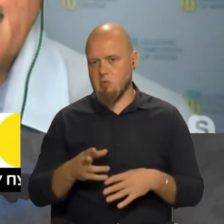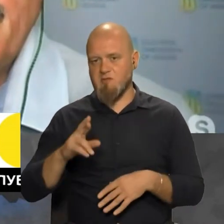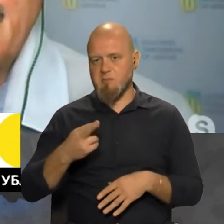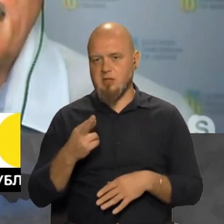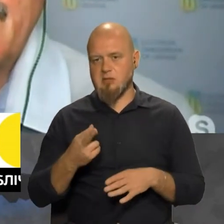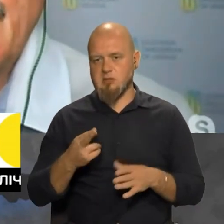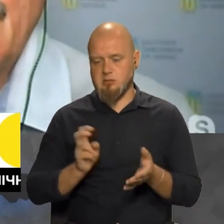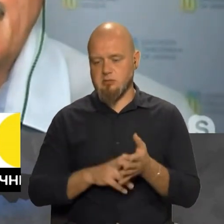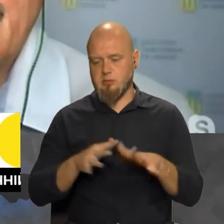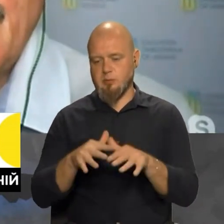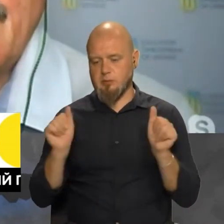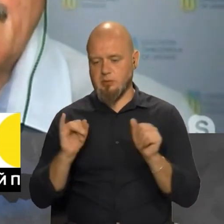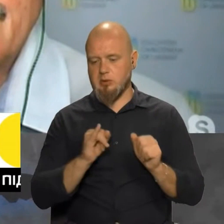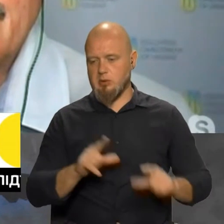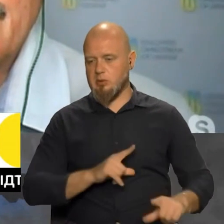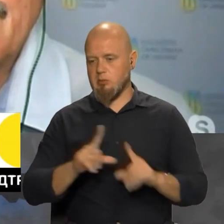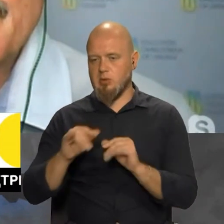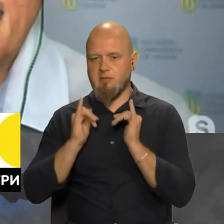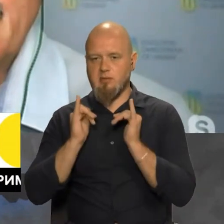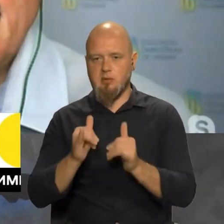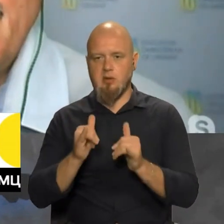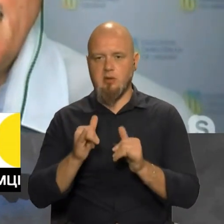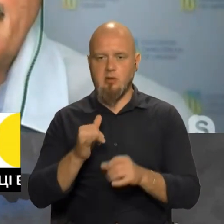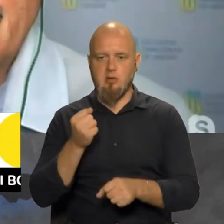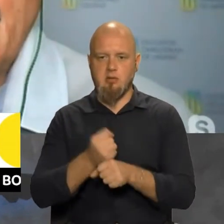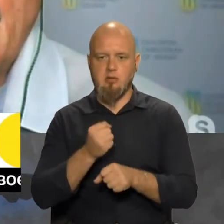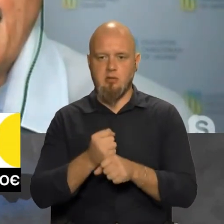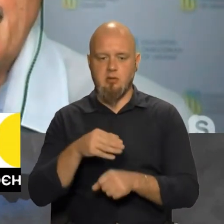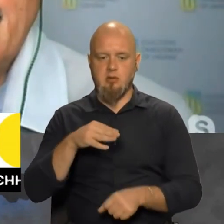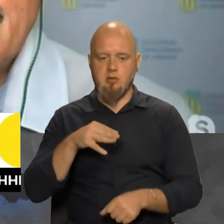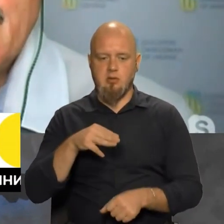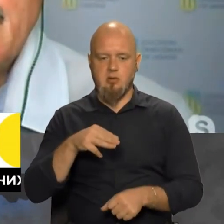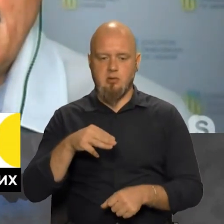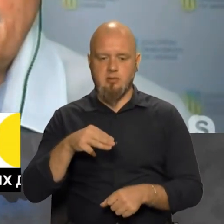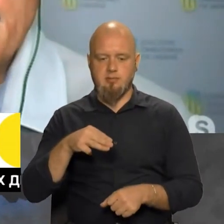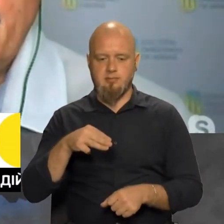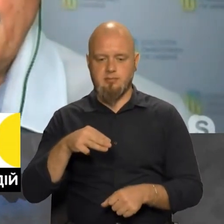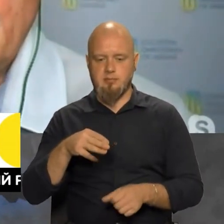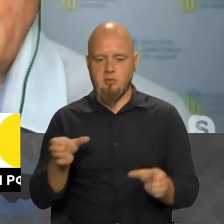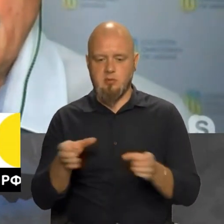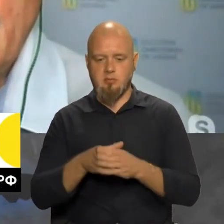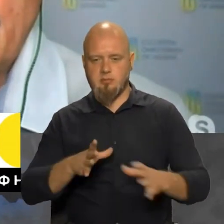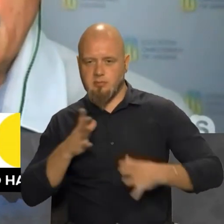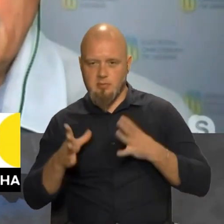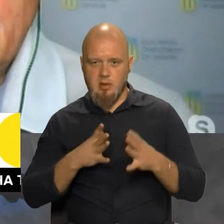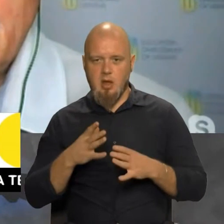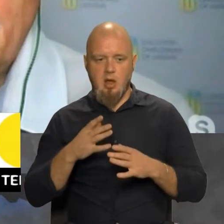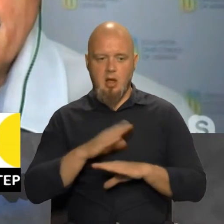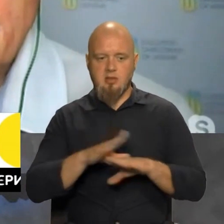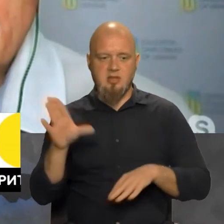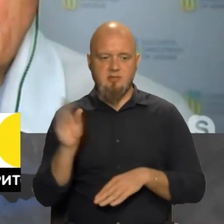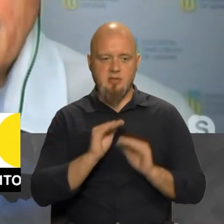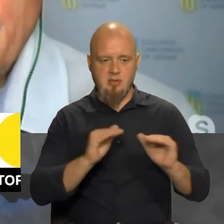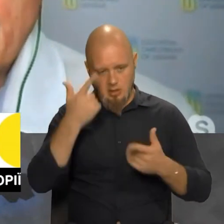'ятницю знявся і поїхав влаштовувати тімбілдинг. А не всіх дітей про це повідомили. От